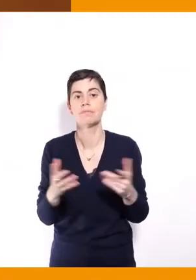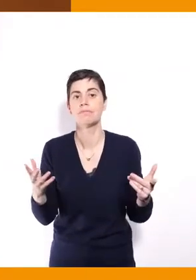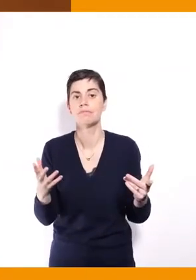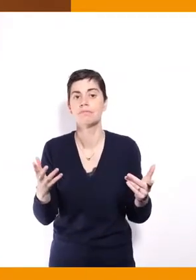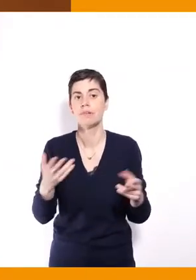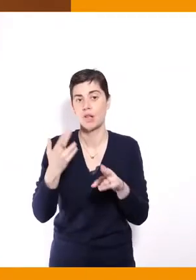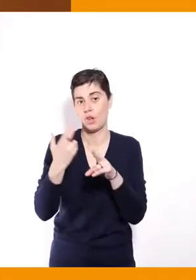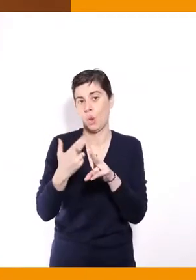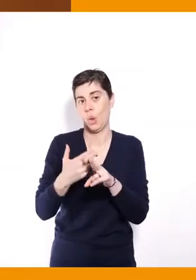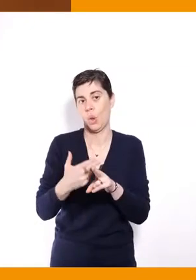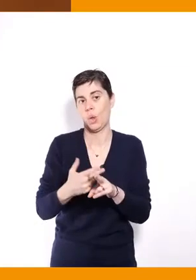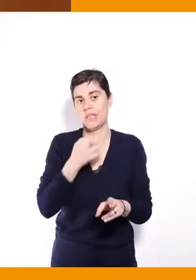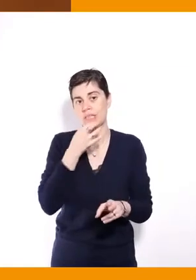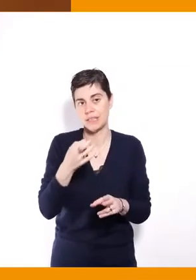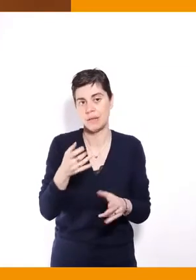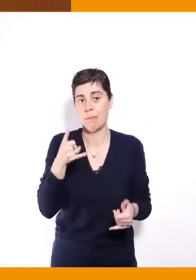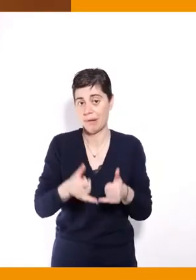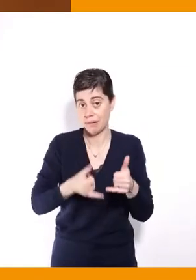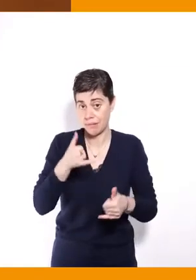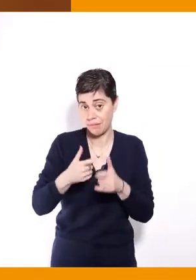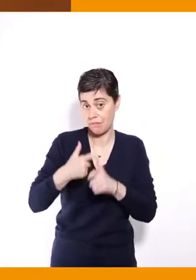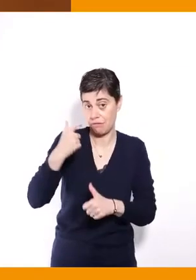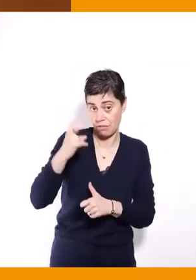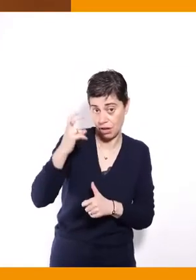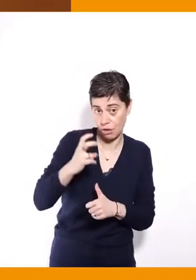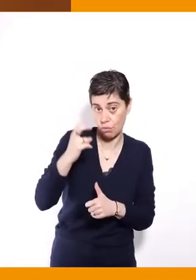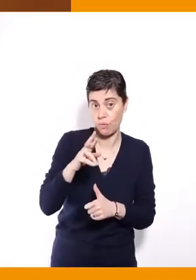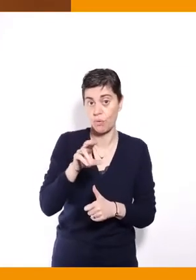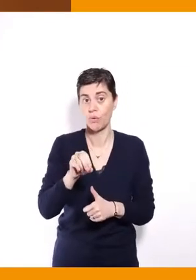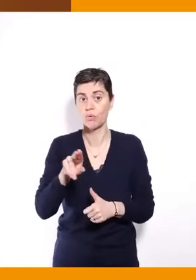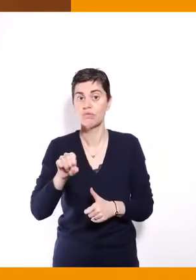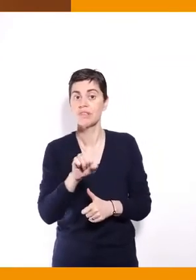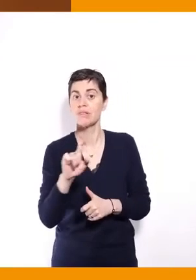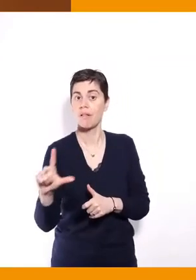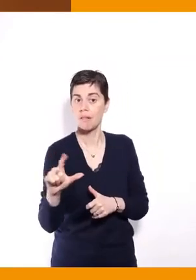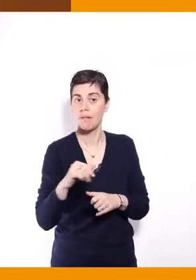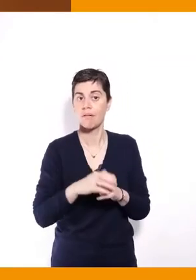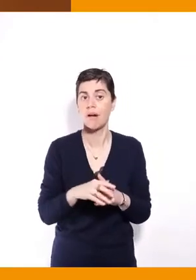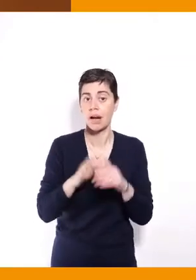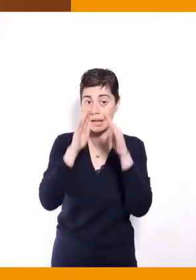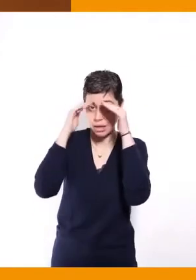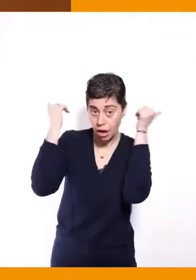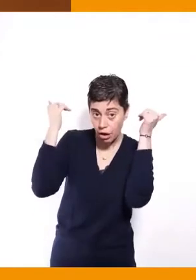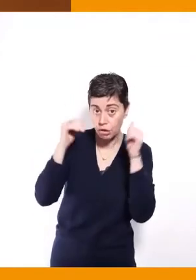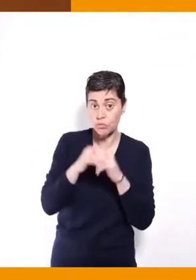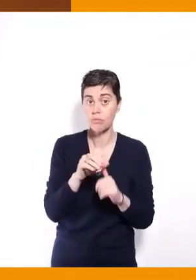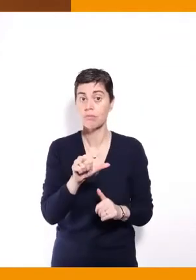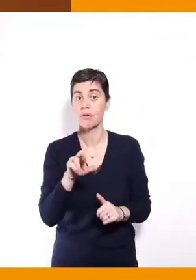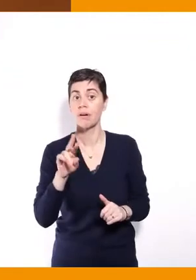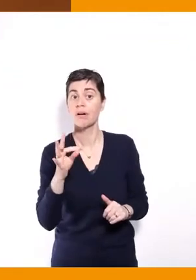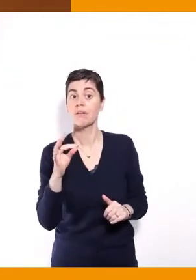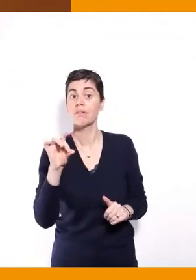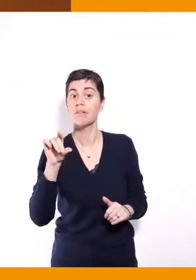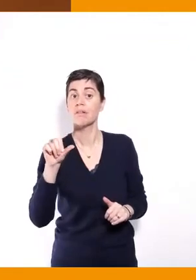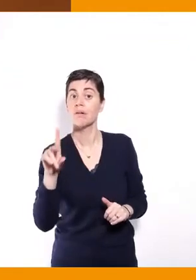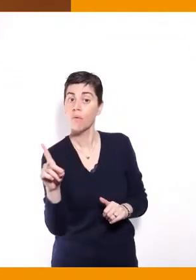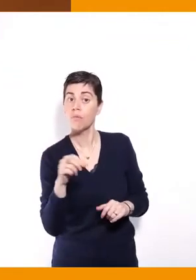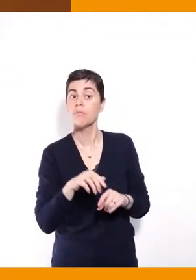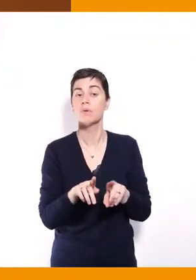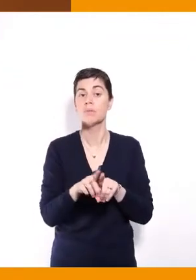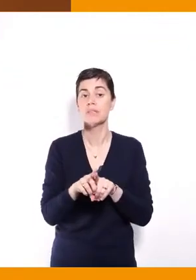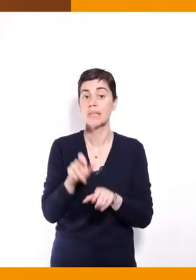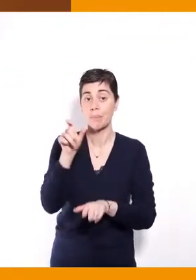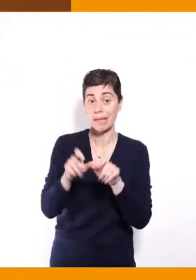évidemment Valérie Pécresse, Yannick Jadot, Fabien Roussel, Anne Hidalgo, Nathalie Arthaud deux représentantes